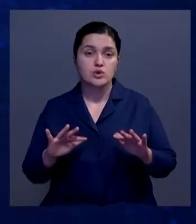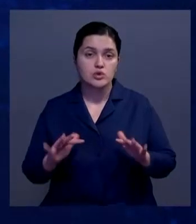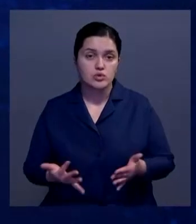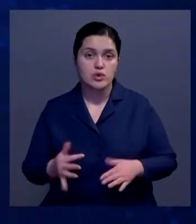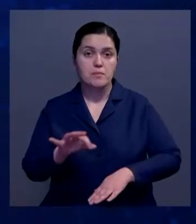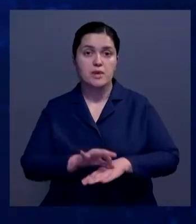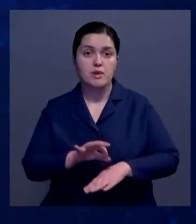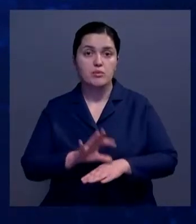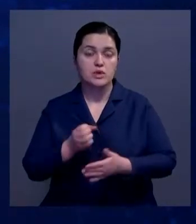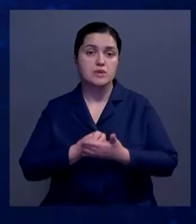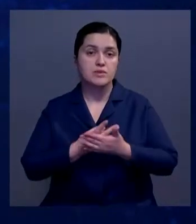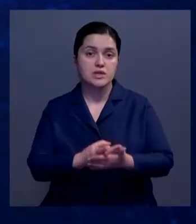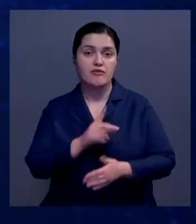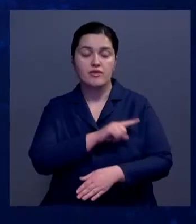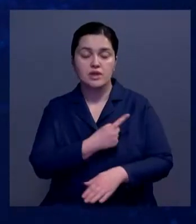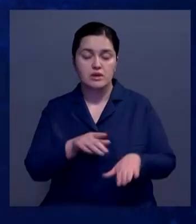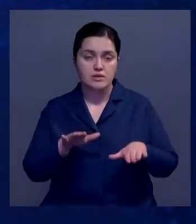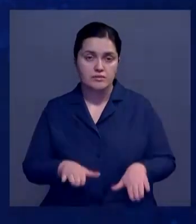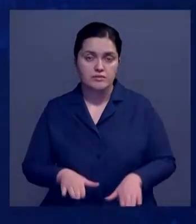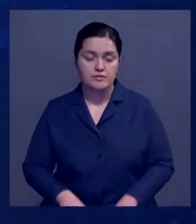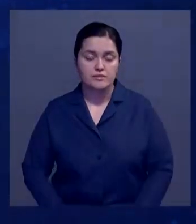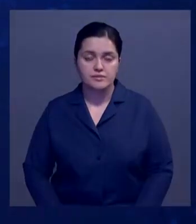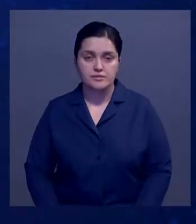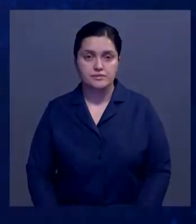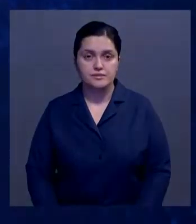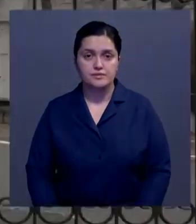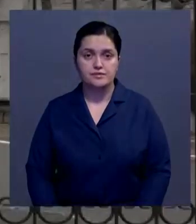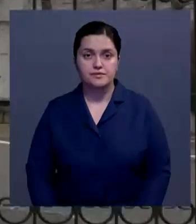В экстренных случаях больных будут госпитализировать в клинике региона.